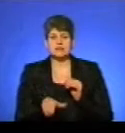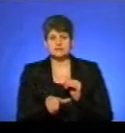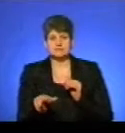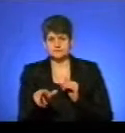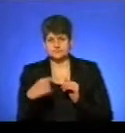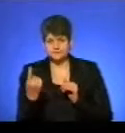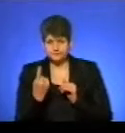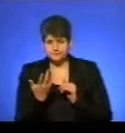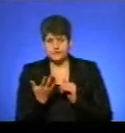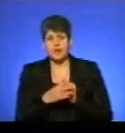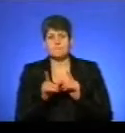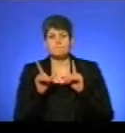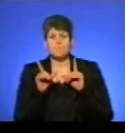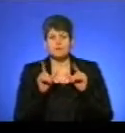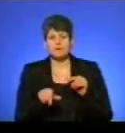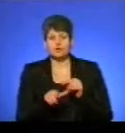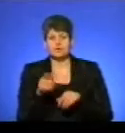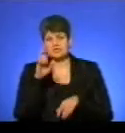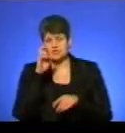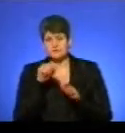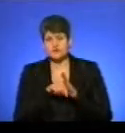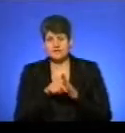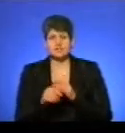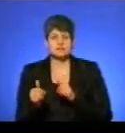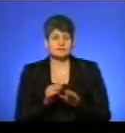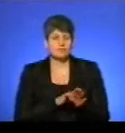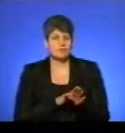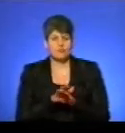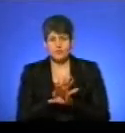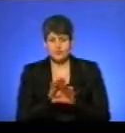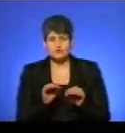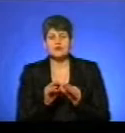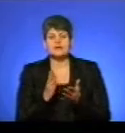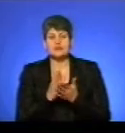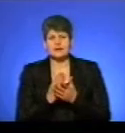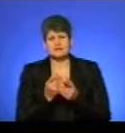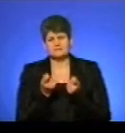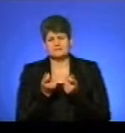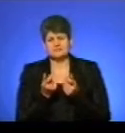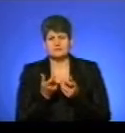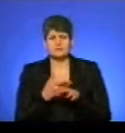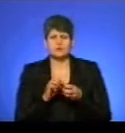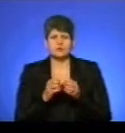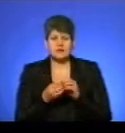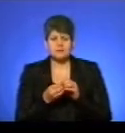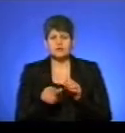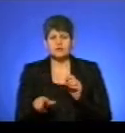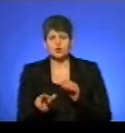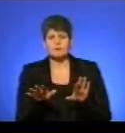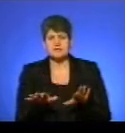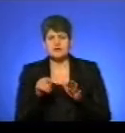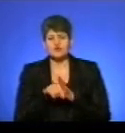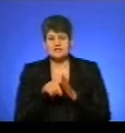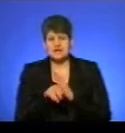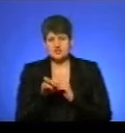Проїзд по автодорогах державного значення забезпечений в повній мірі, є невеликі ускладнення на дорогах місцевого значення, проте роботи ведуться